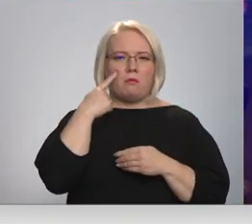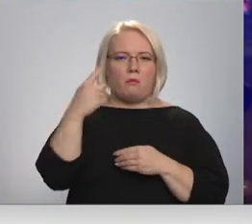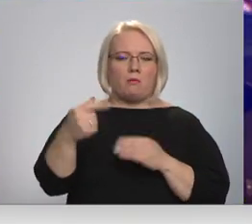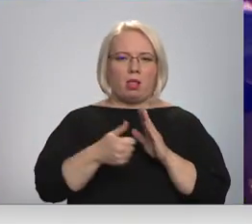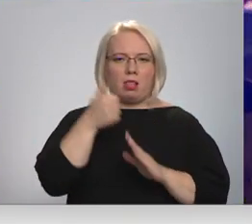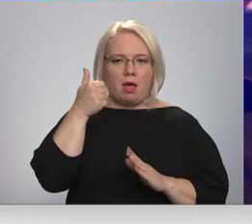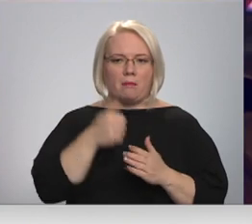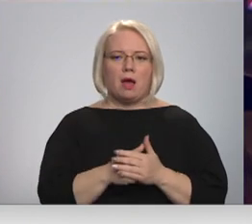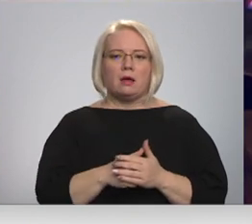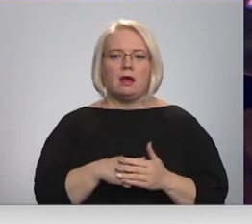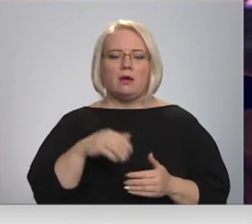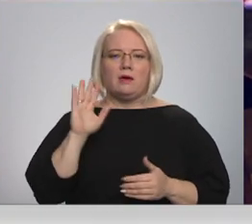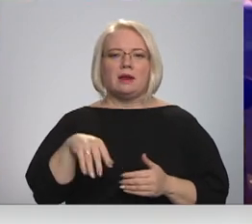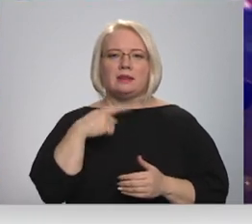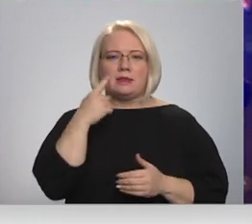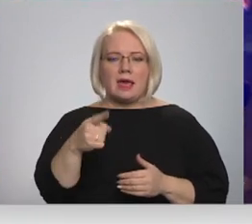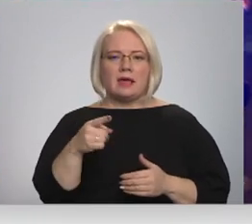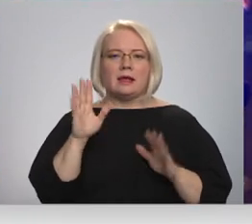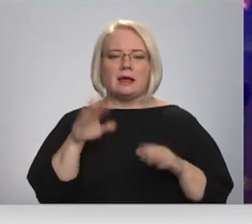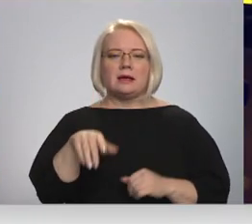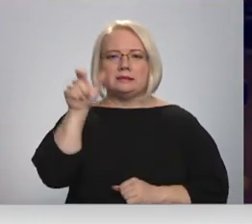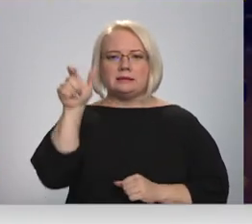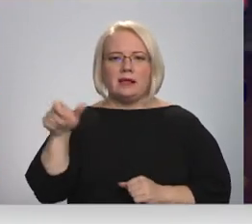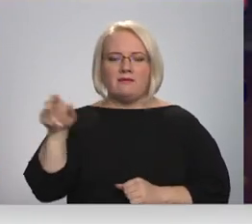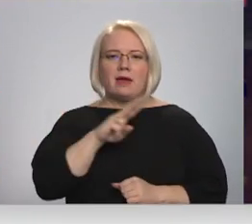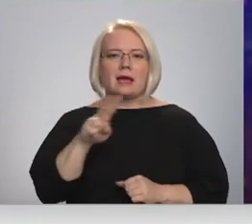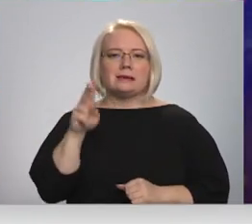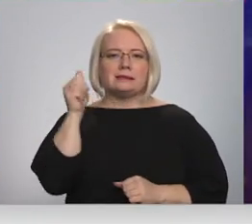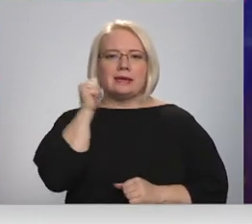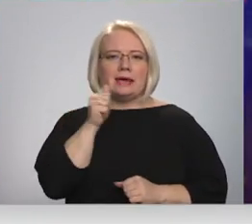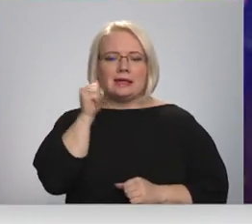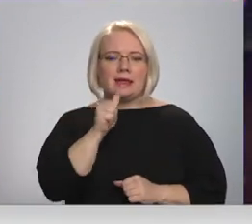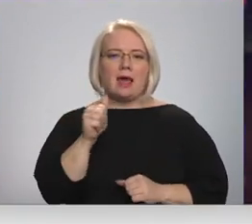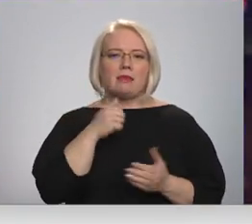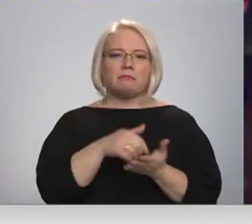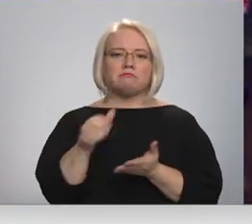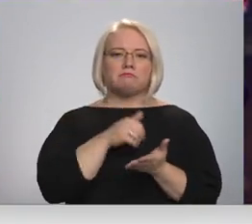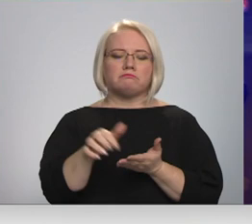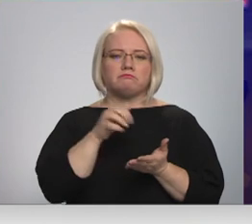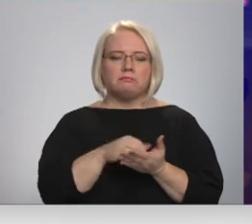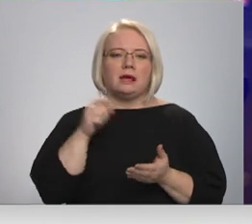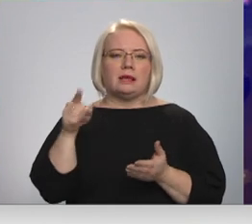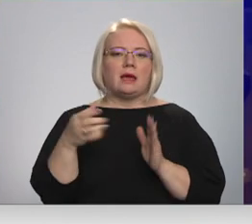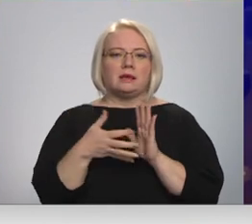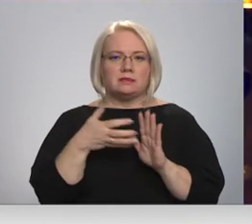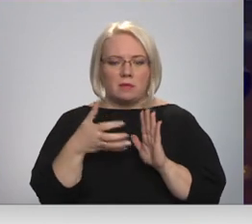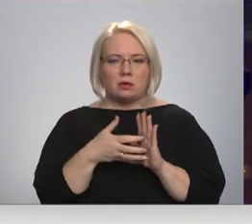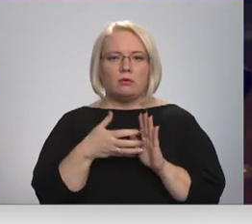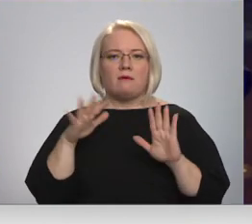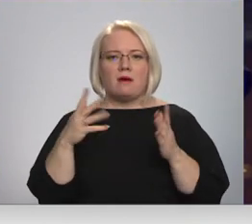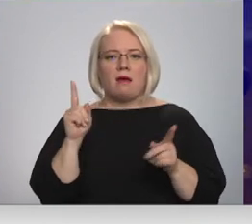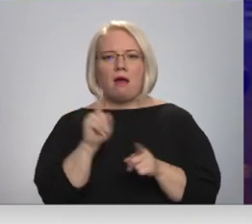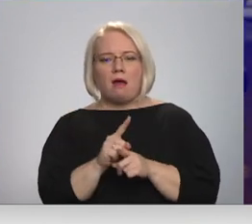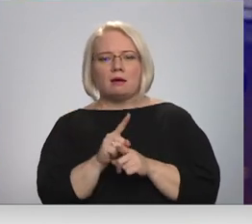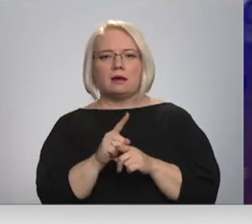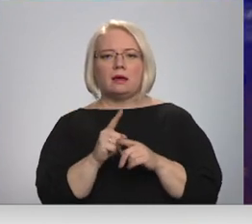vēstēm varu spierest par to, ka tie ir cilvēki, kas ikdienā pārvietojas ar kājām, vai arī